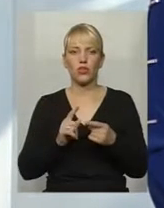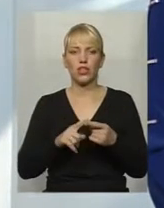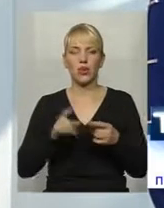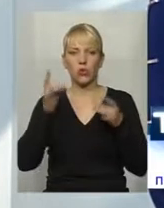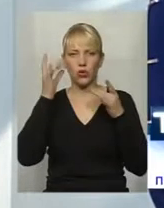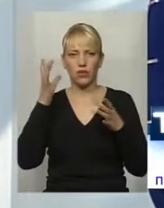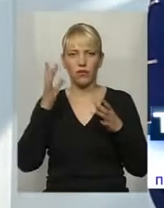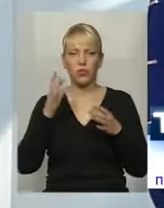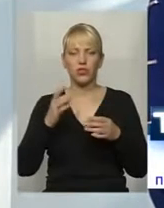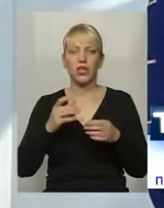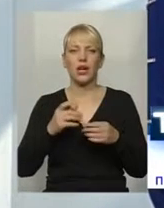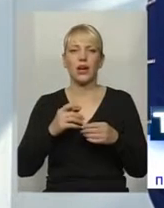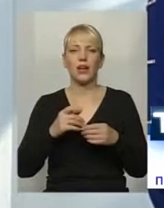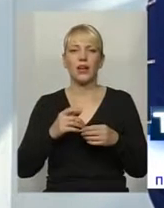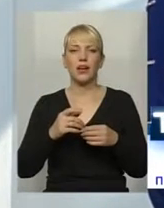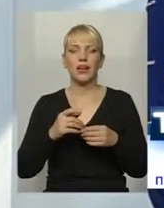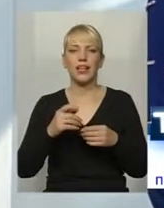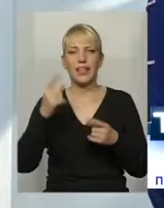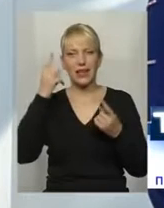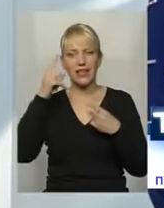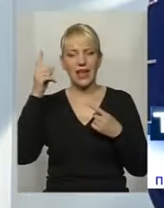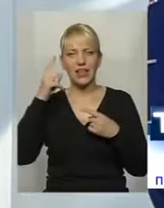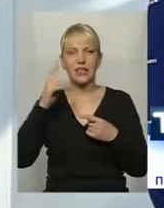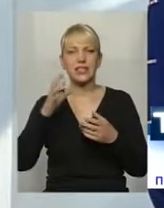ідеї споживацькі. Пільги